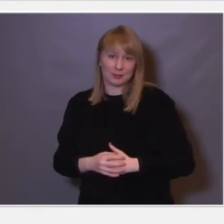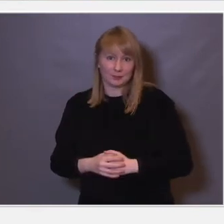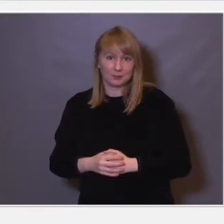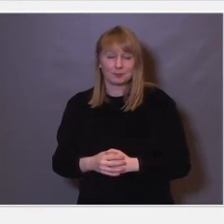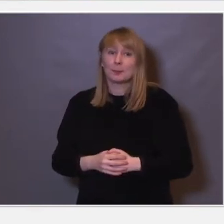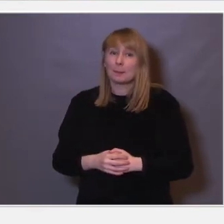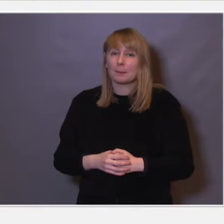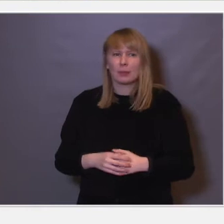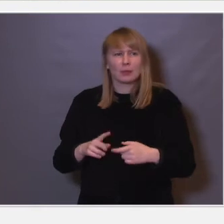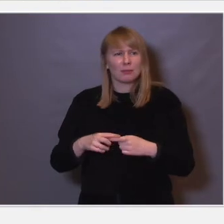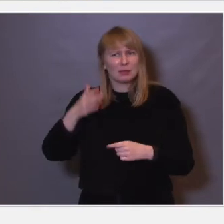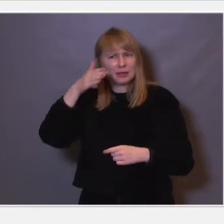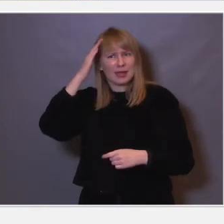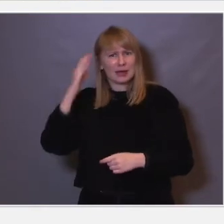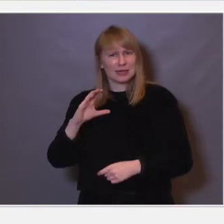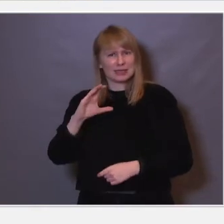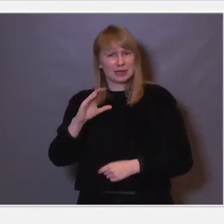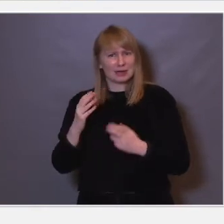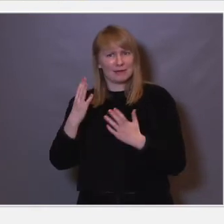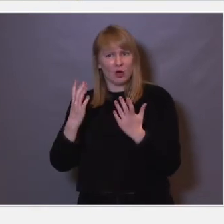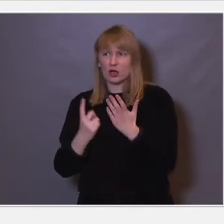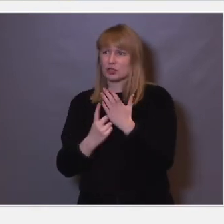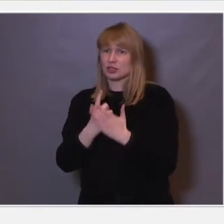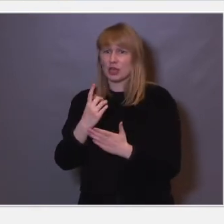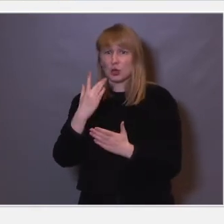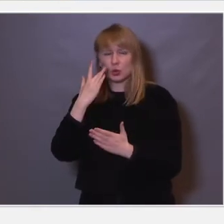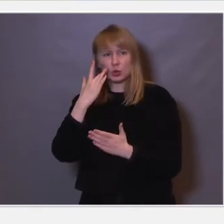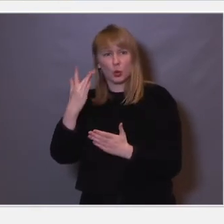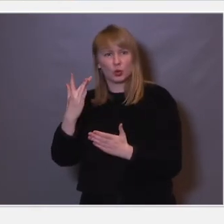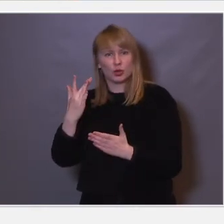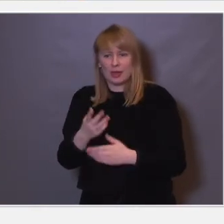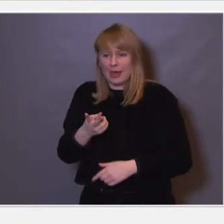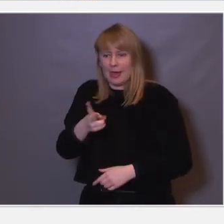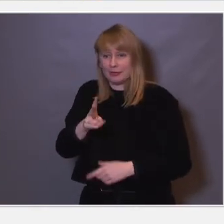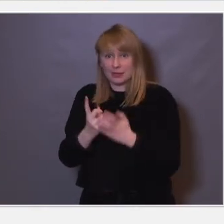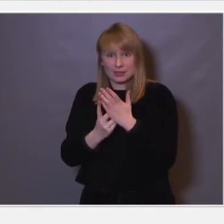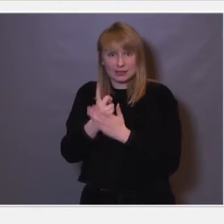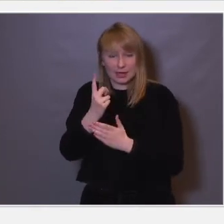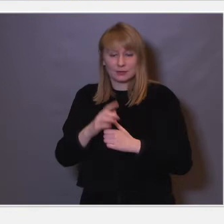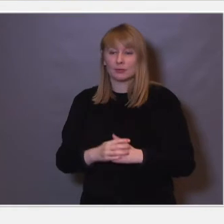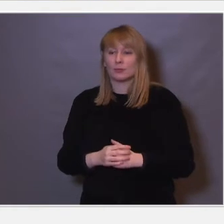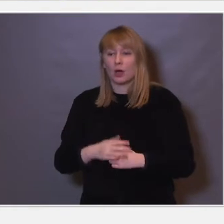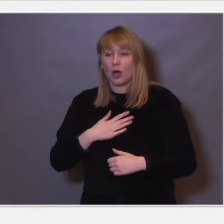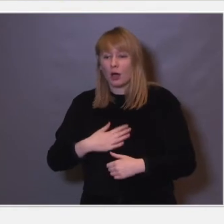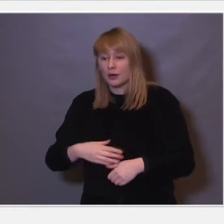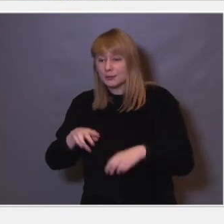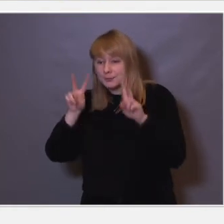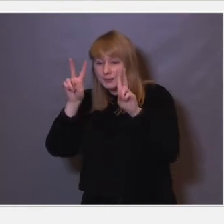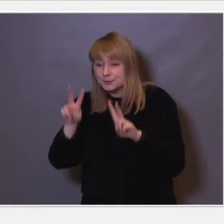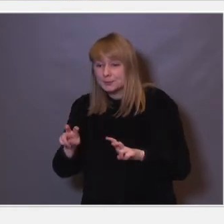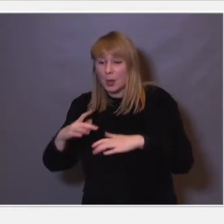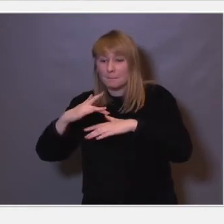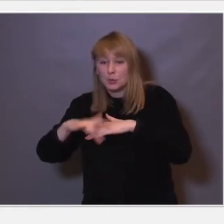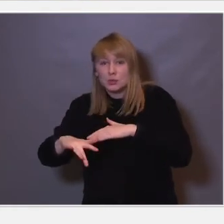kan man spørre seg hva er det som skjer i hjernecellene når disse endringene skjer. Og da har man gått i mus, og så har man lært mus